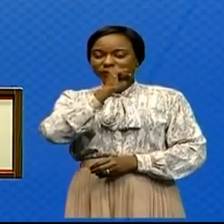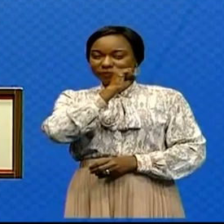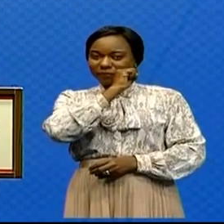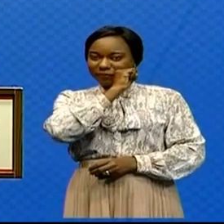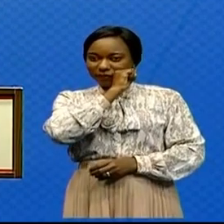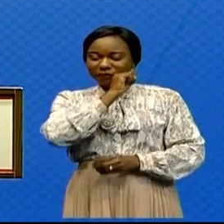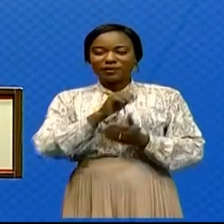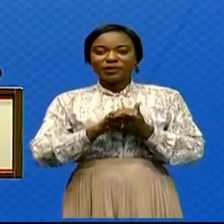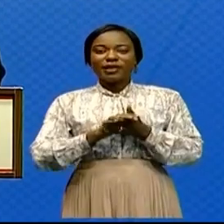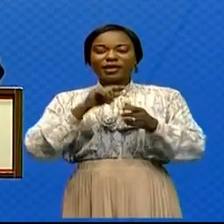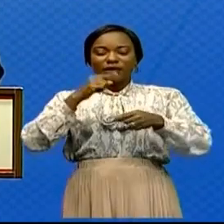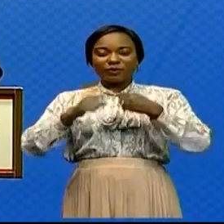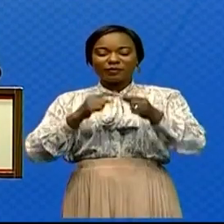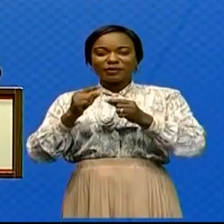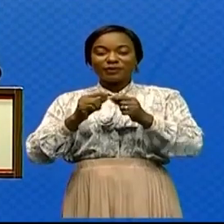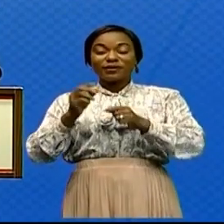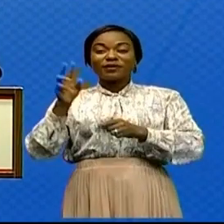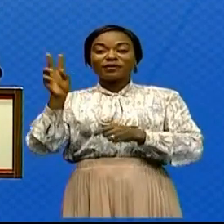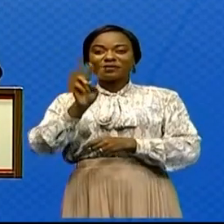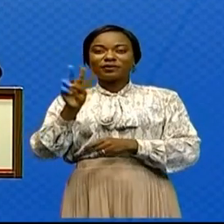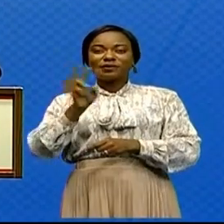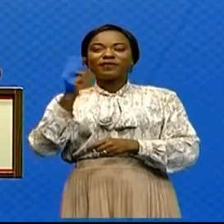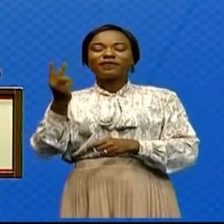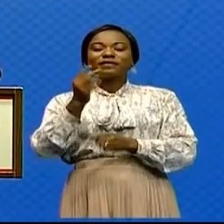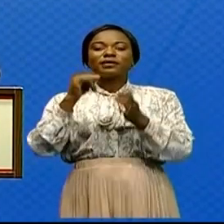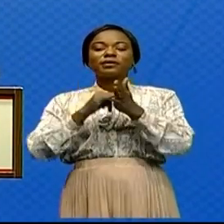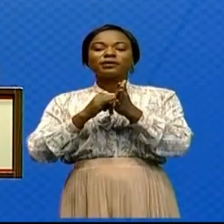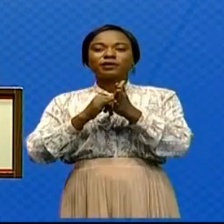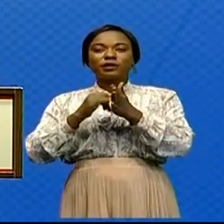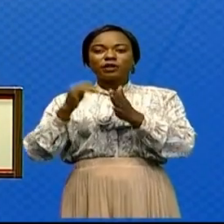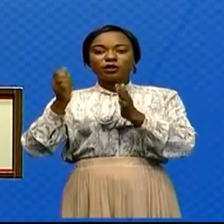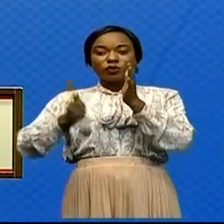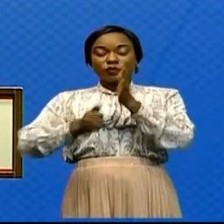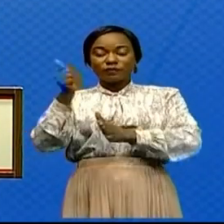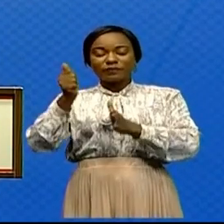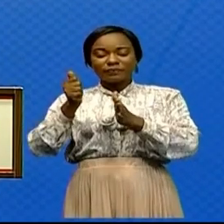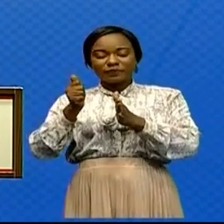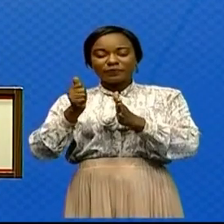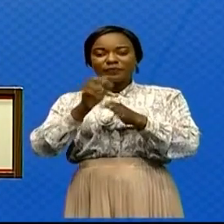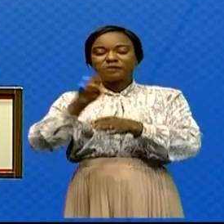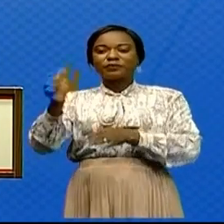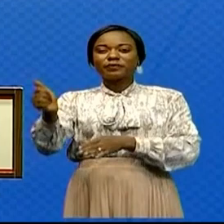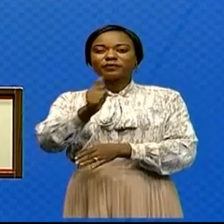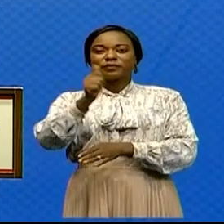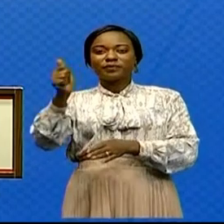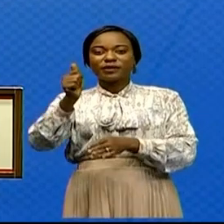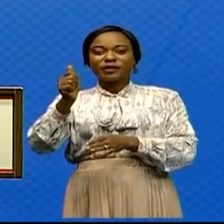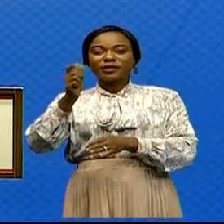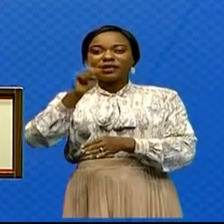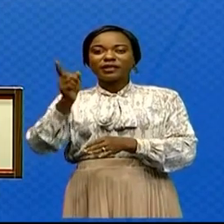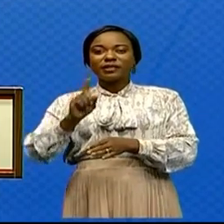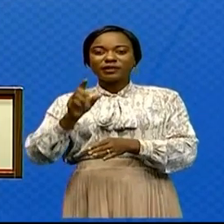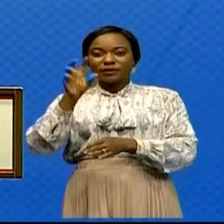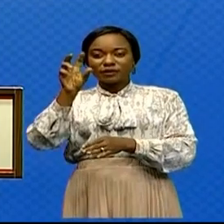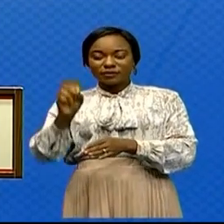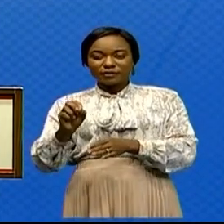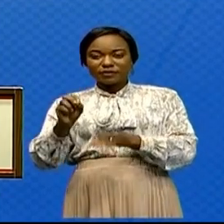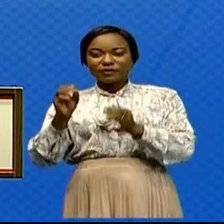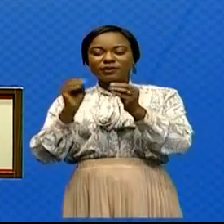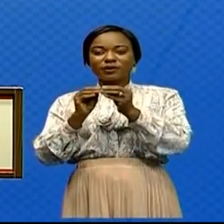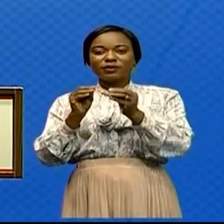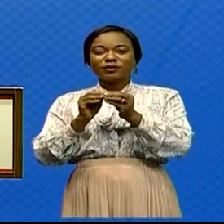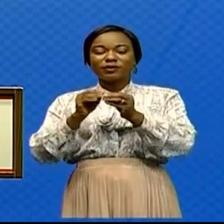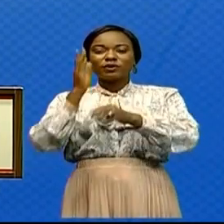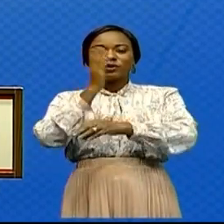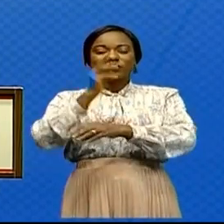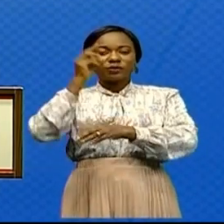a présidé, c'est vendredi 26 novembre 2021, par visioconférence, la 30e réunion du Conseil de Ministres.